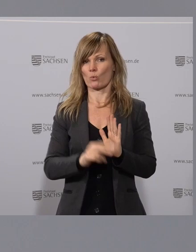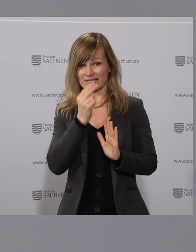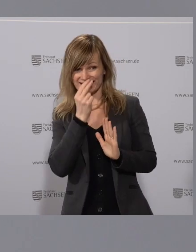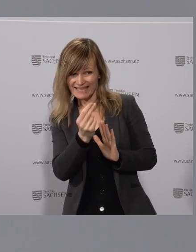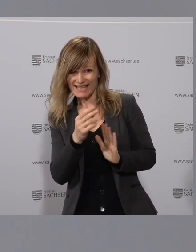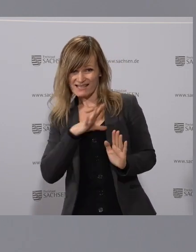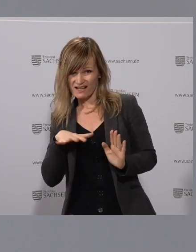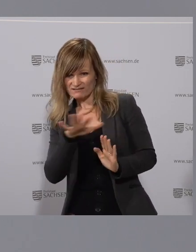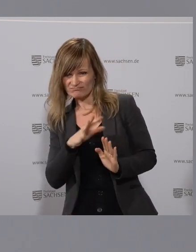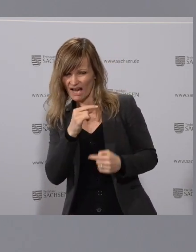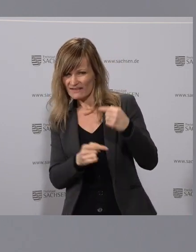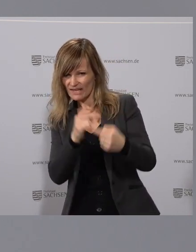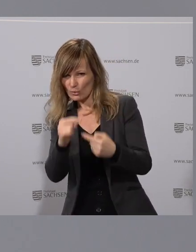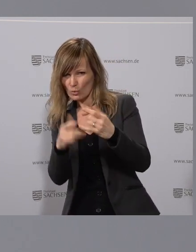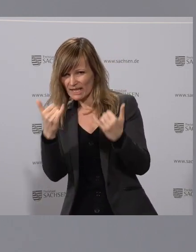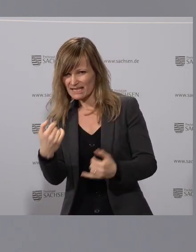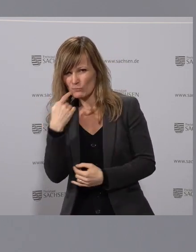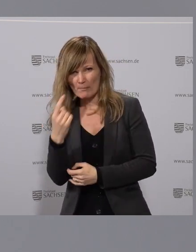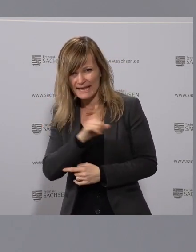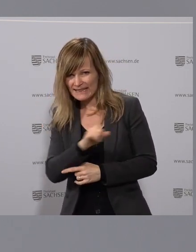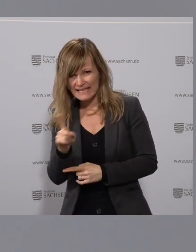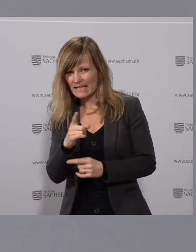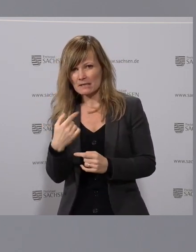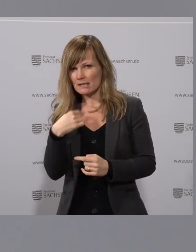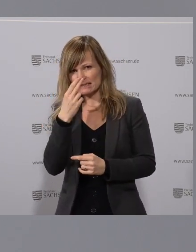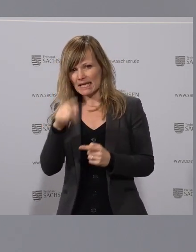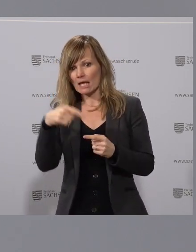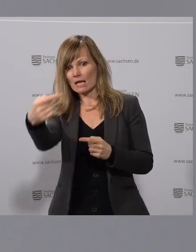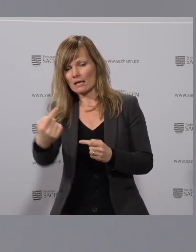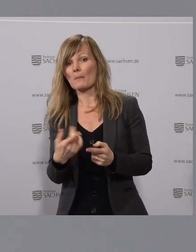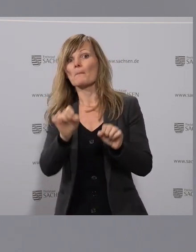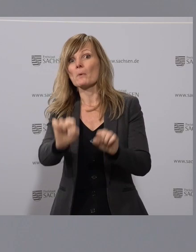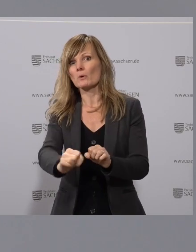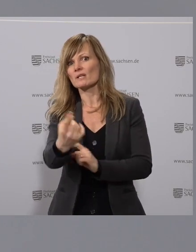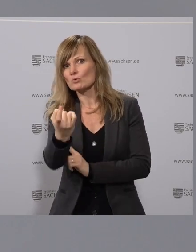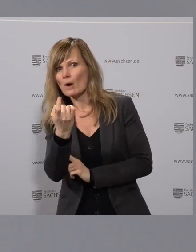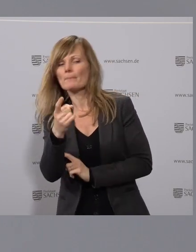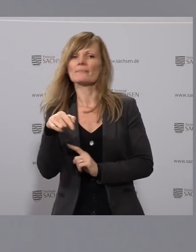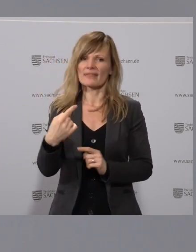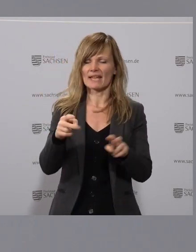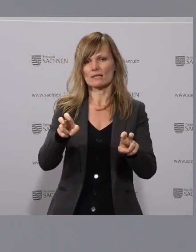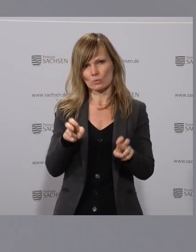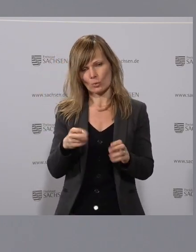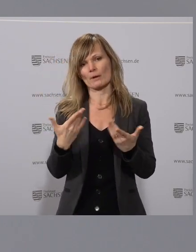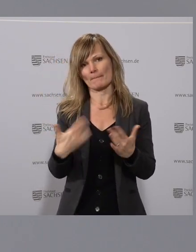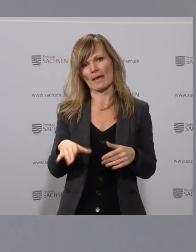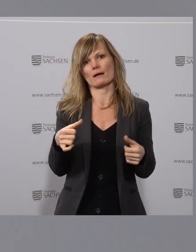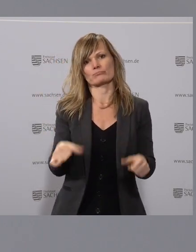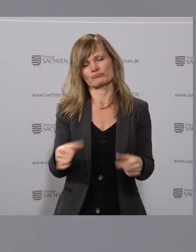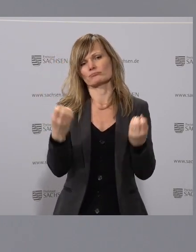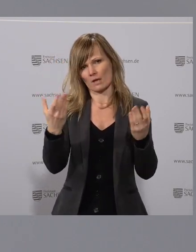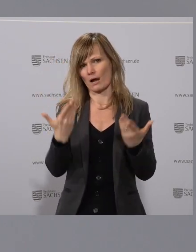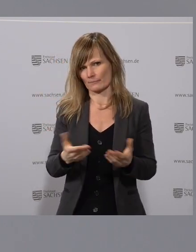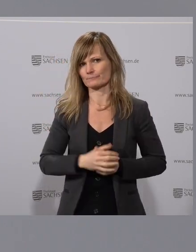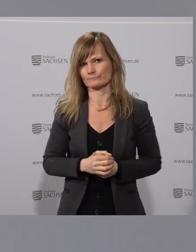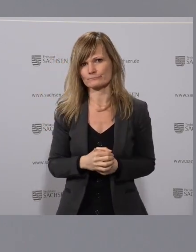eine Entwicklung, die wir jetzt im Moment nicht abschätzen können, entwickelt, dann würden wir natürlich auch wieder zu verstärkten Maßnahmen sprechen